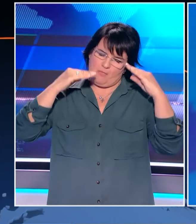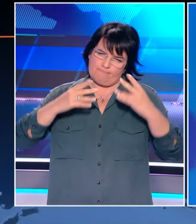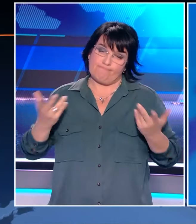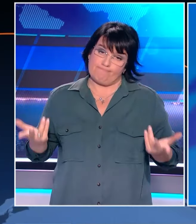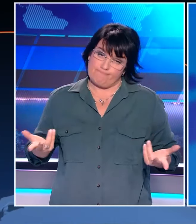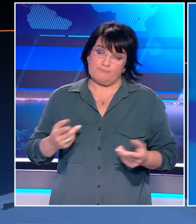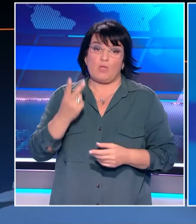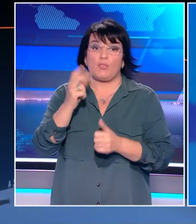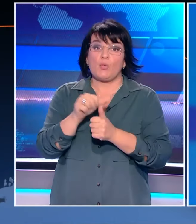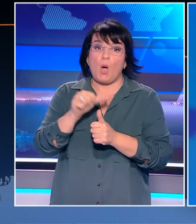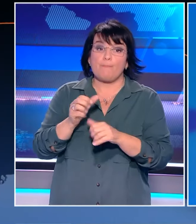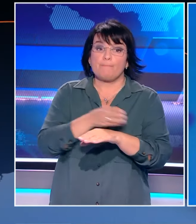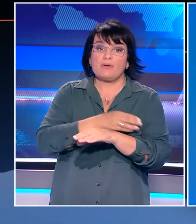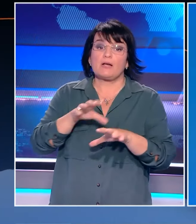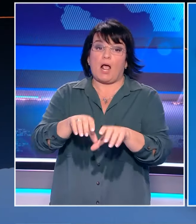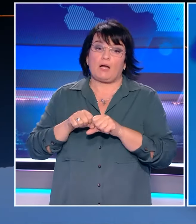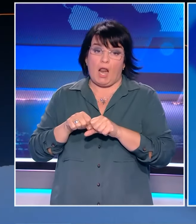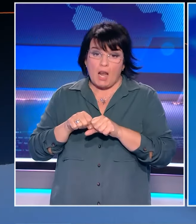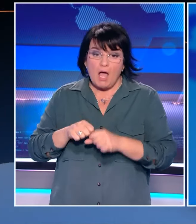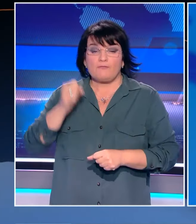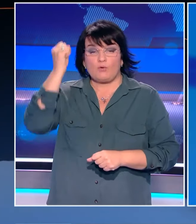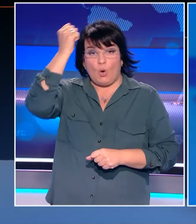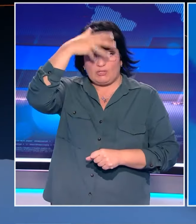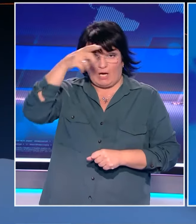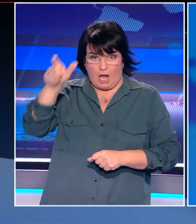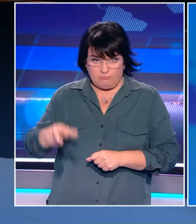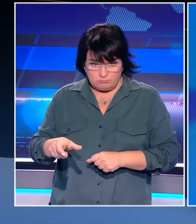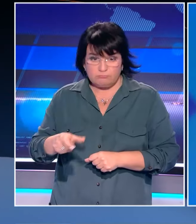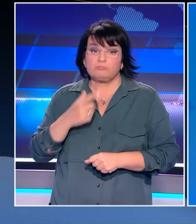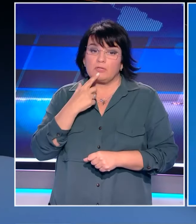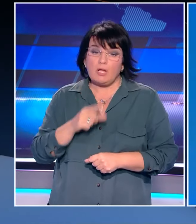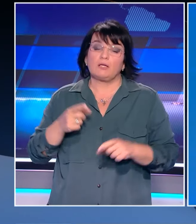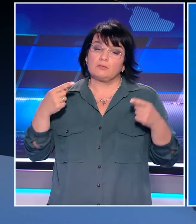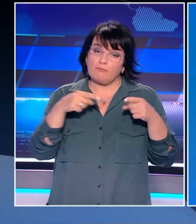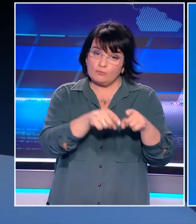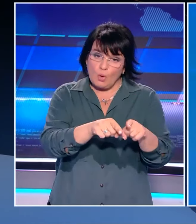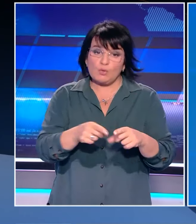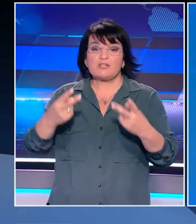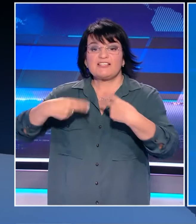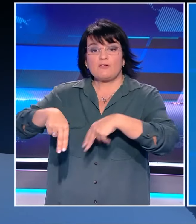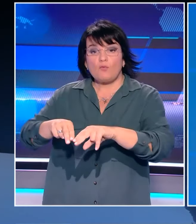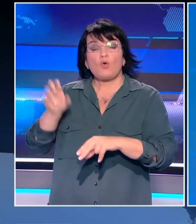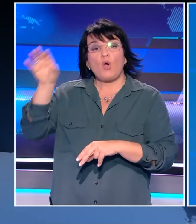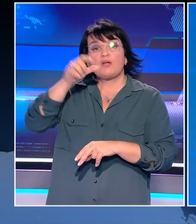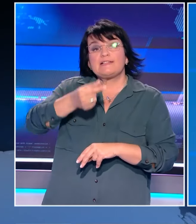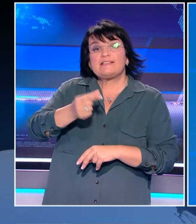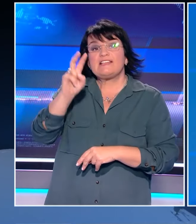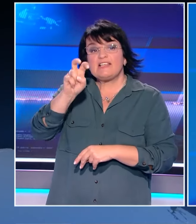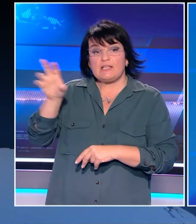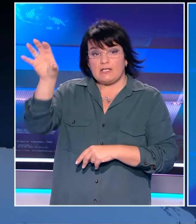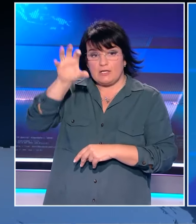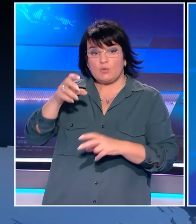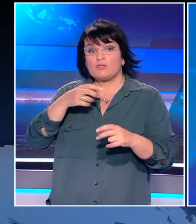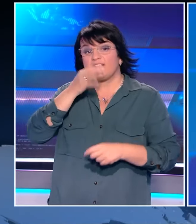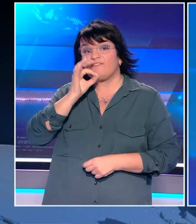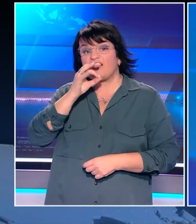Όλα αυτά δύο μήνες πριν αναλάβει πρόεδρος των ΗΠΑ ο Ντόναλτ Τραμπ και ταυτόχρονα με τη σύνοδο των χωρών της G20 στην